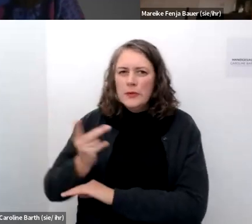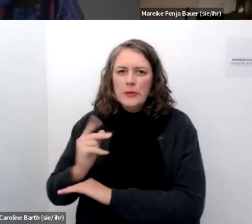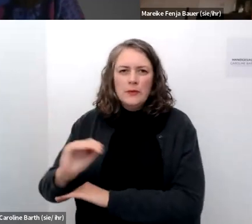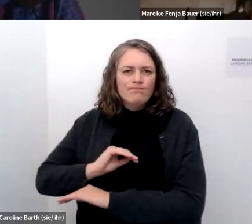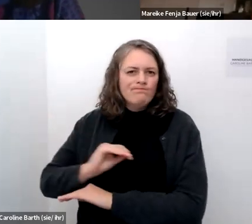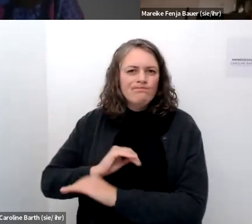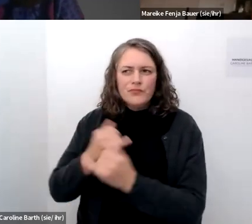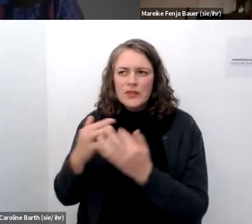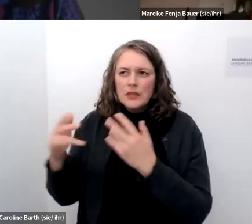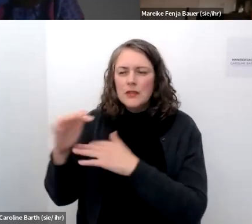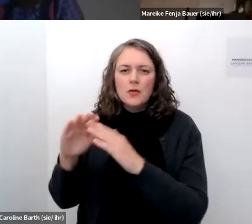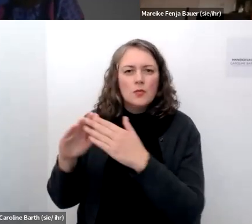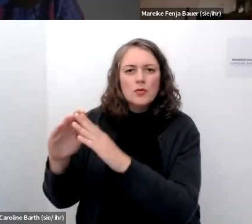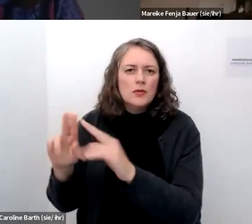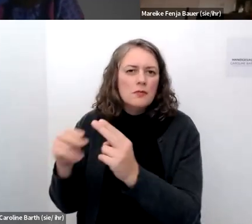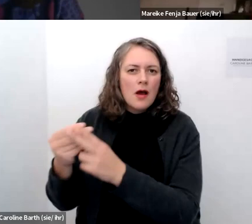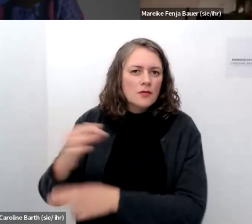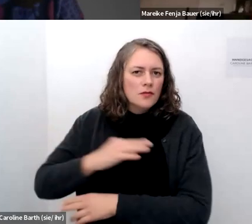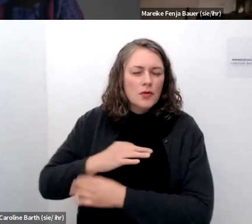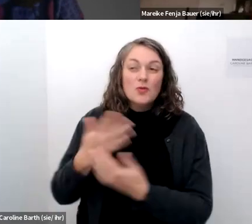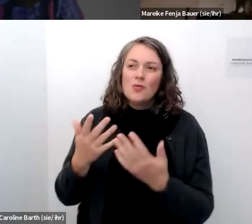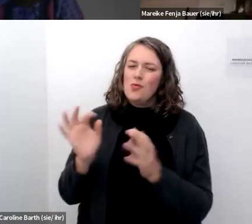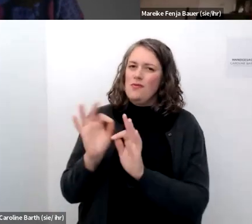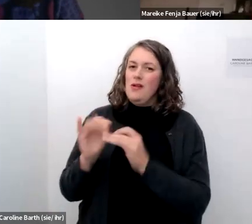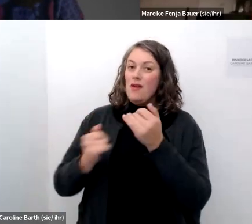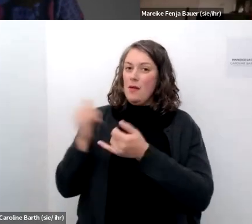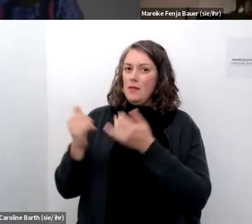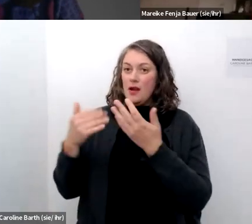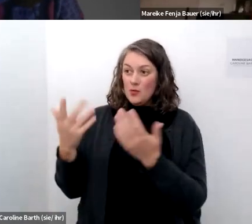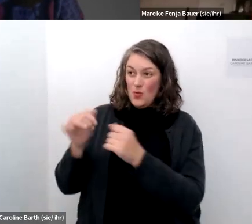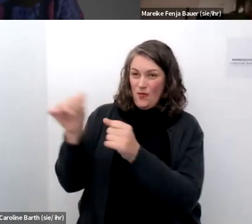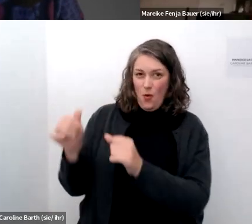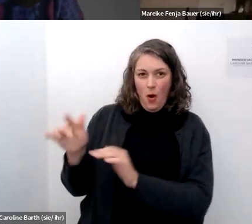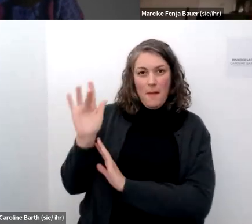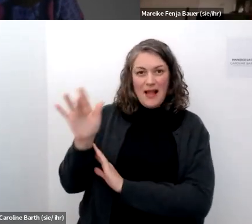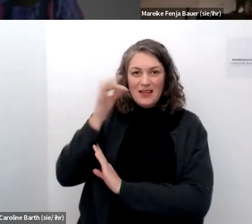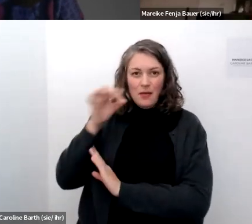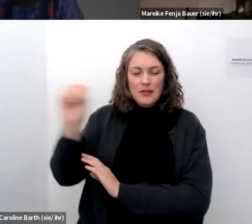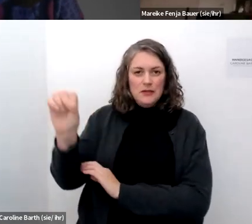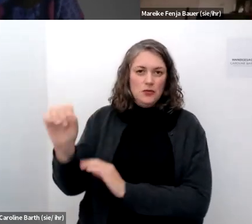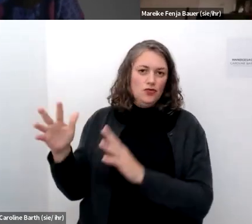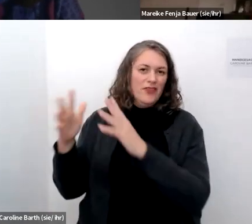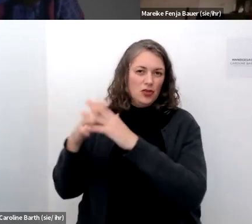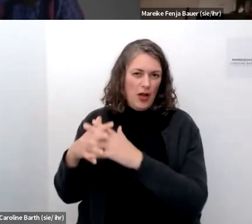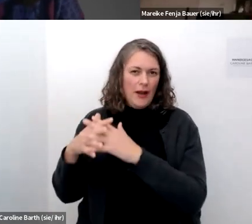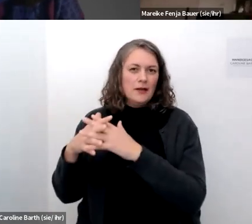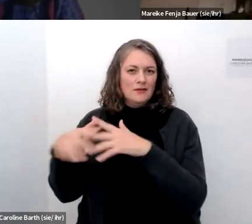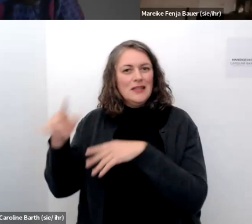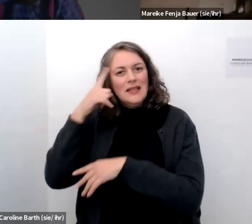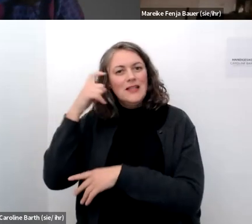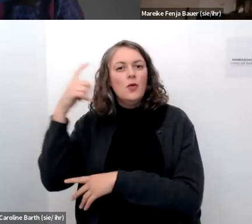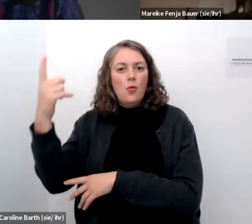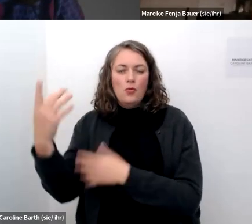schon gefährlich wenn dann eben so eine art von weiblichkeit angeboten wird die ganz klar verschränkt ist eben mit einer ideologischen